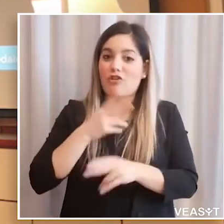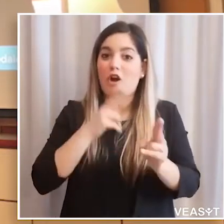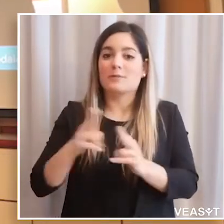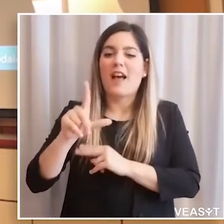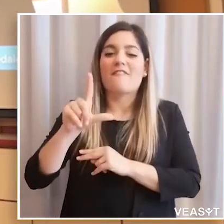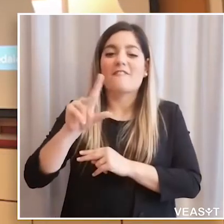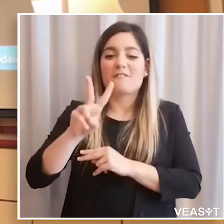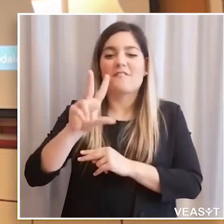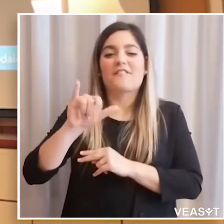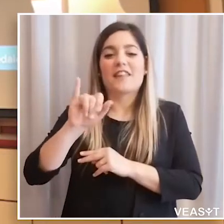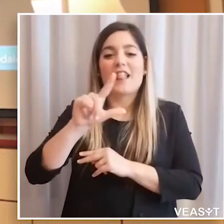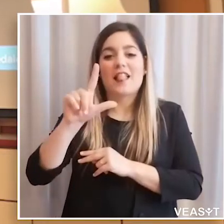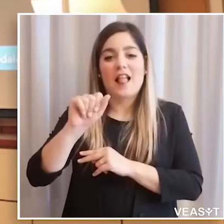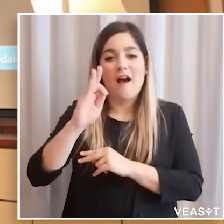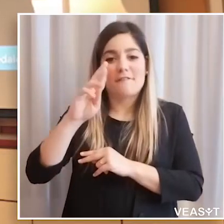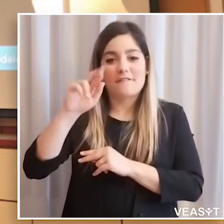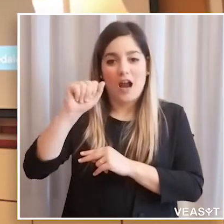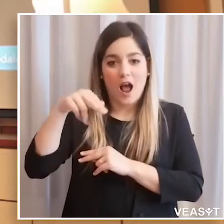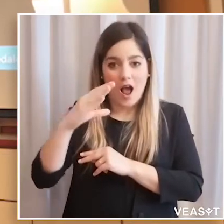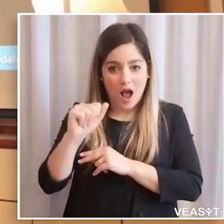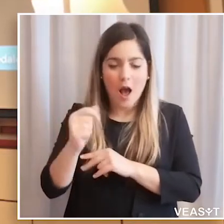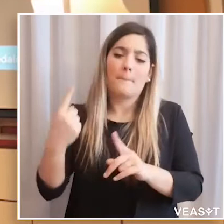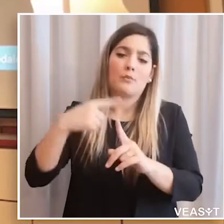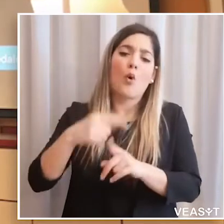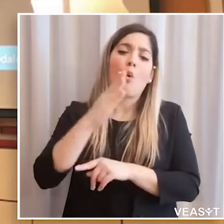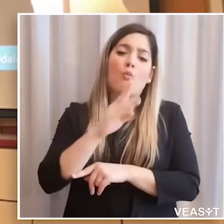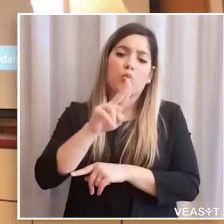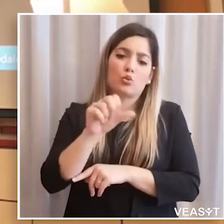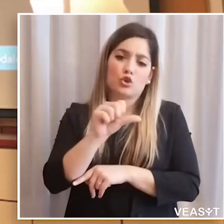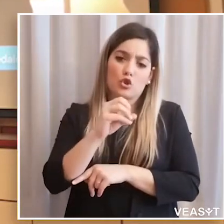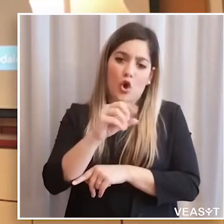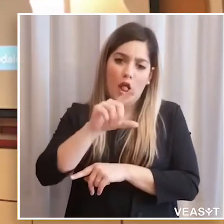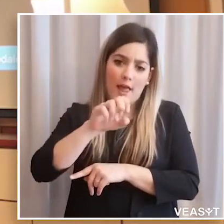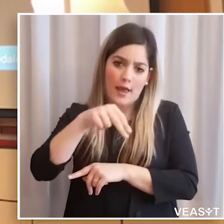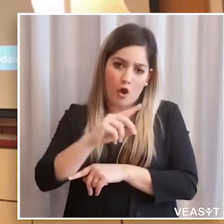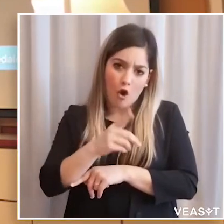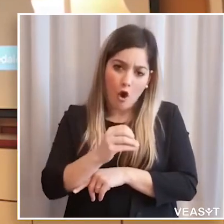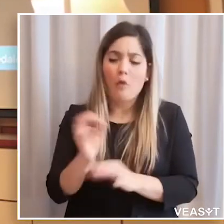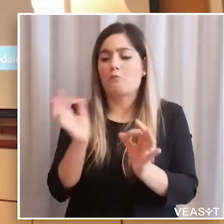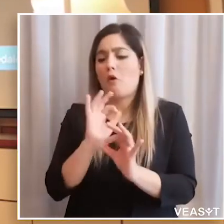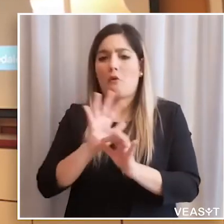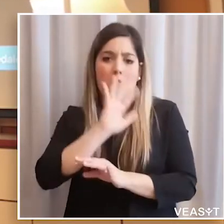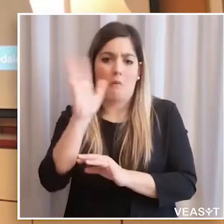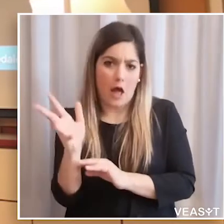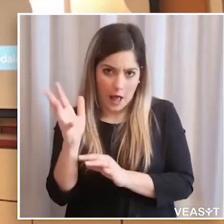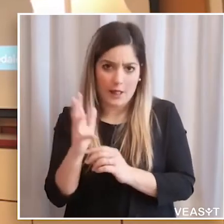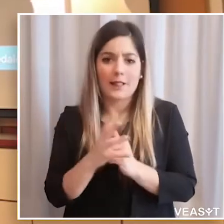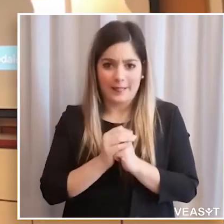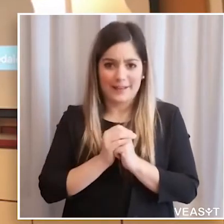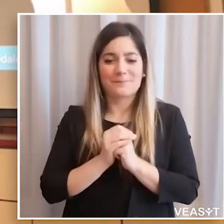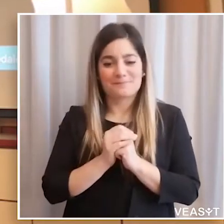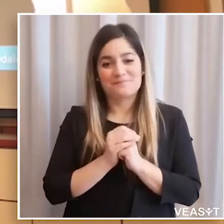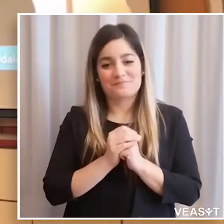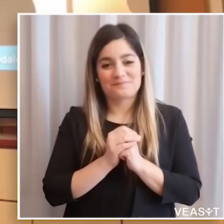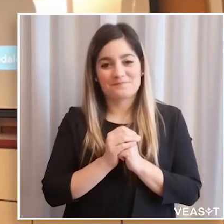per il limitrofo ospedale di Villafranca, ma non solo per l'ospedale di Villafranca, ma anche per l'esigenza dell'ospedale di